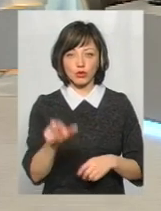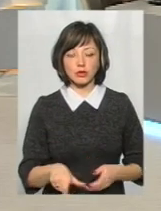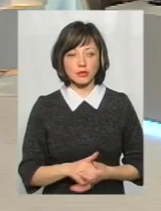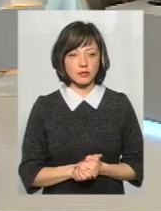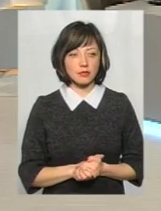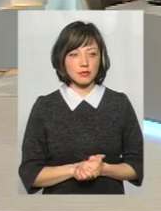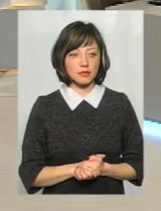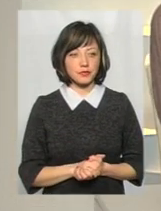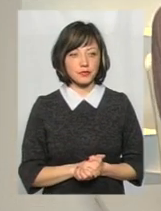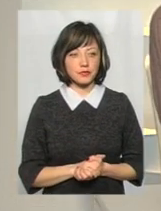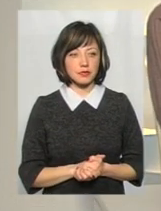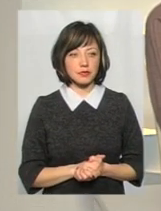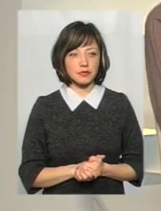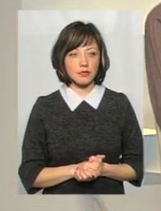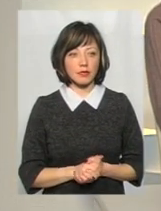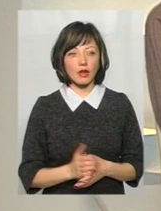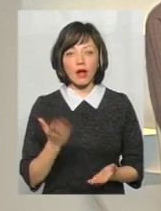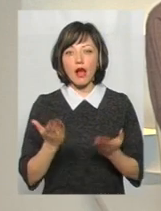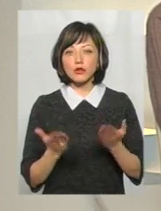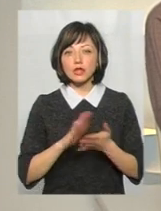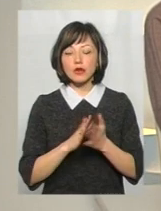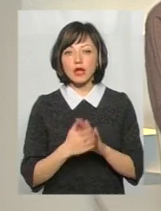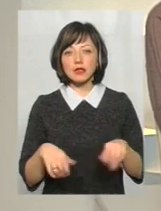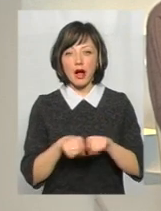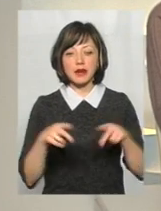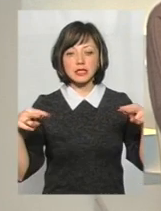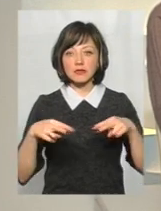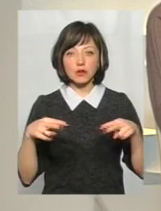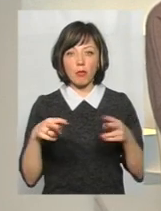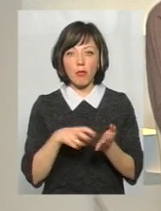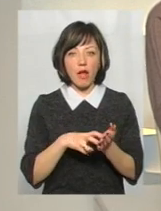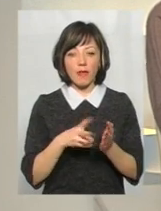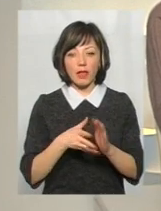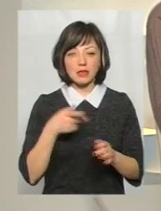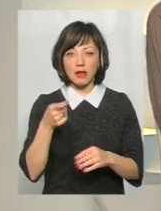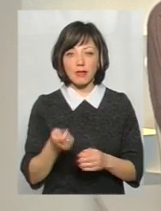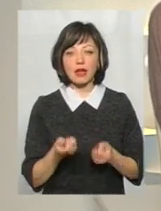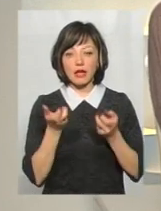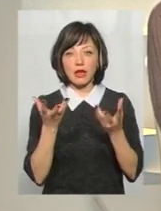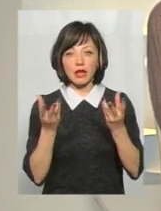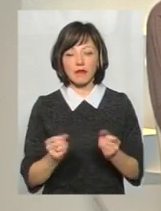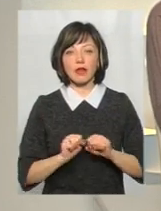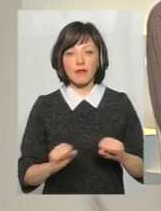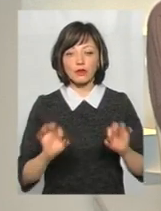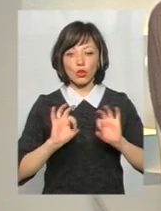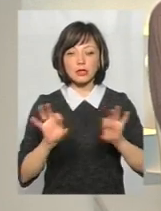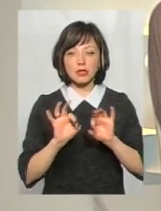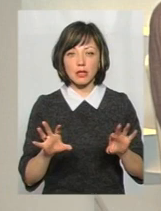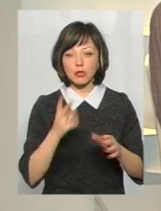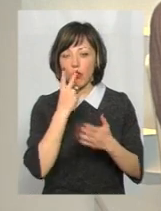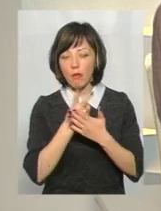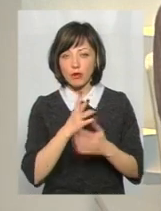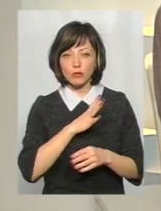А якщо ситуація така, що свідок одразу побоявся і не заявив, а через кілька днів вже все ж наважився розказати про те, про